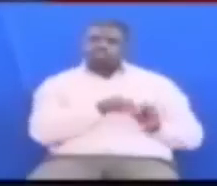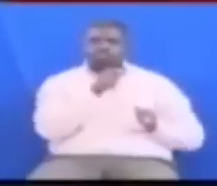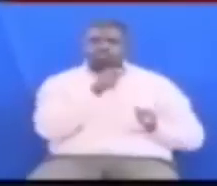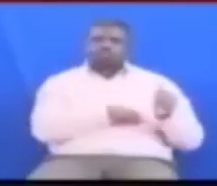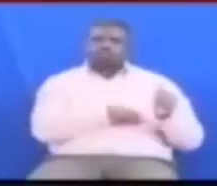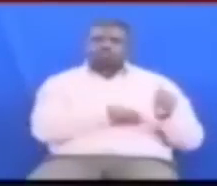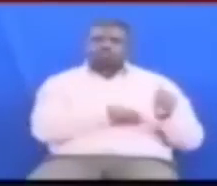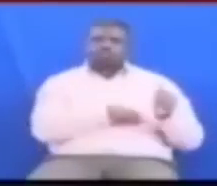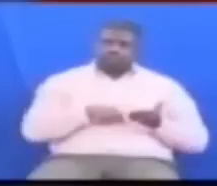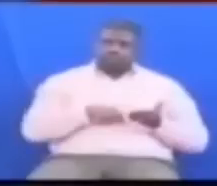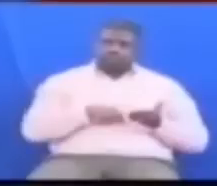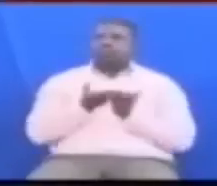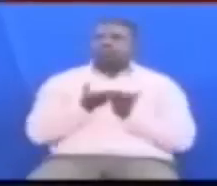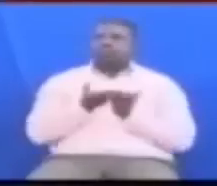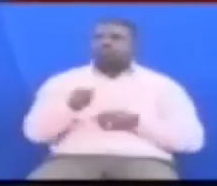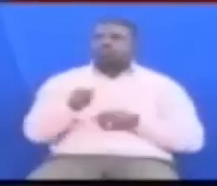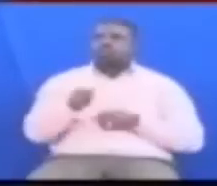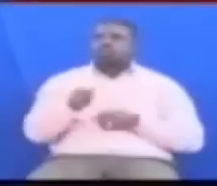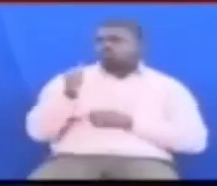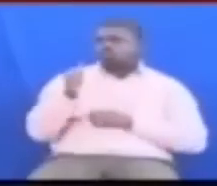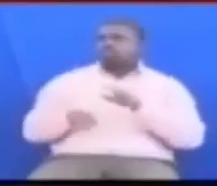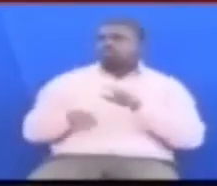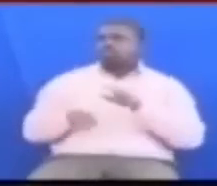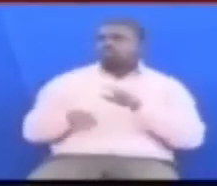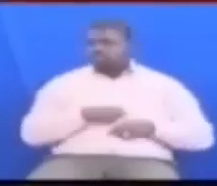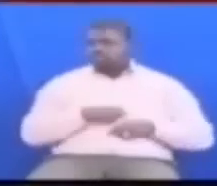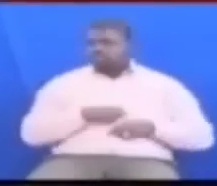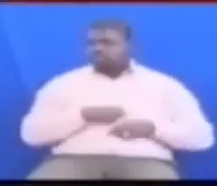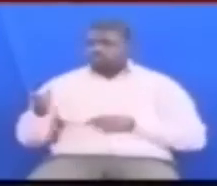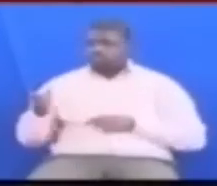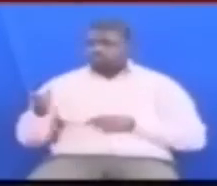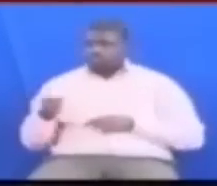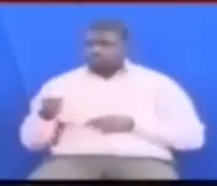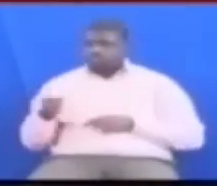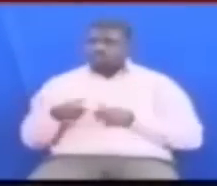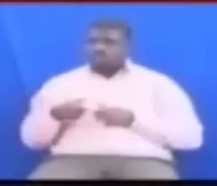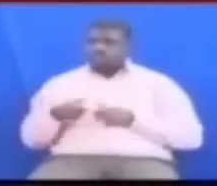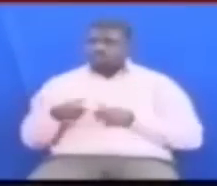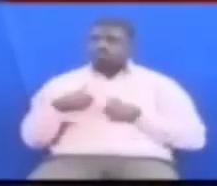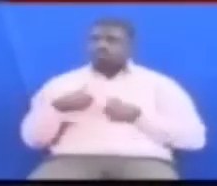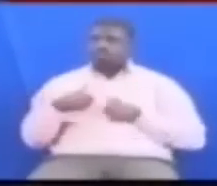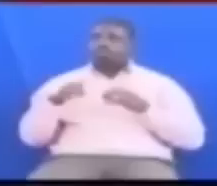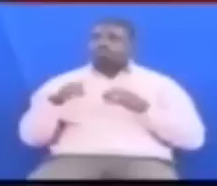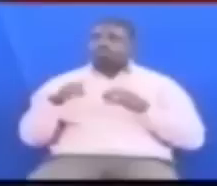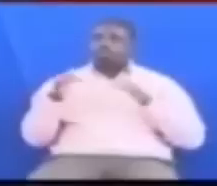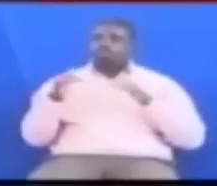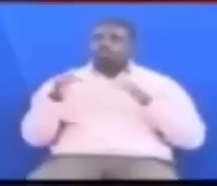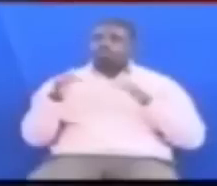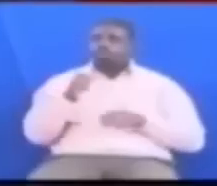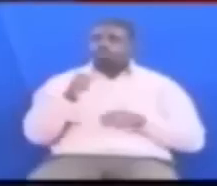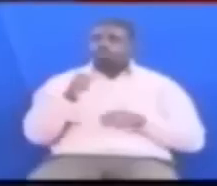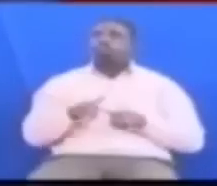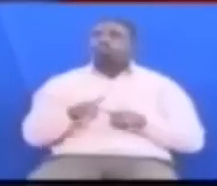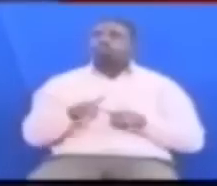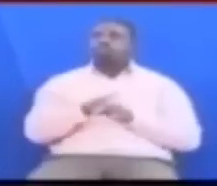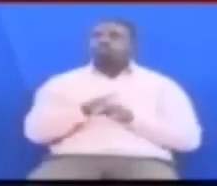Na kwa kutibitisha hiyo Jiuzi mwishwa mwenye kiti mwishwa resi ya naondoka Lakini mimi nivotishe mkutani wa hazara Mafriko ya mikuwa ni makubwa kwa